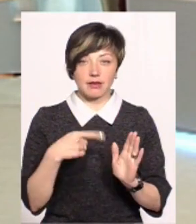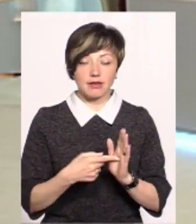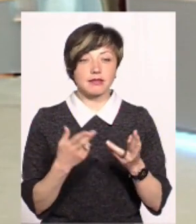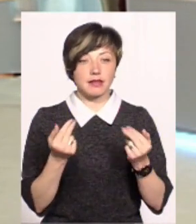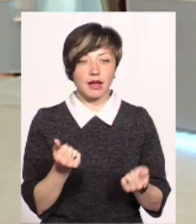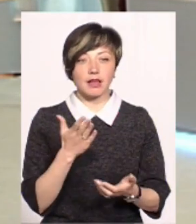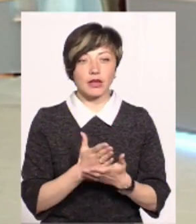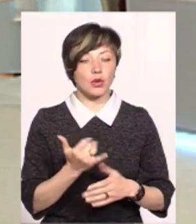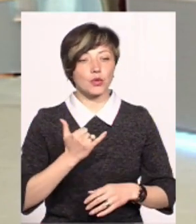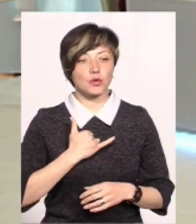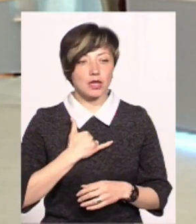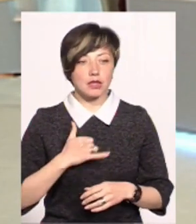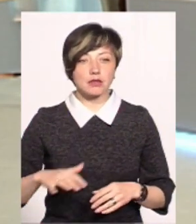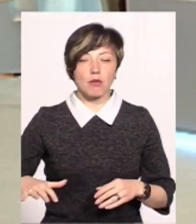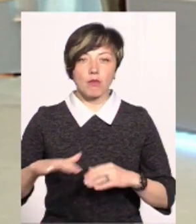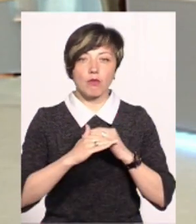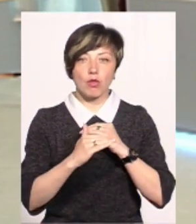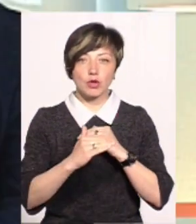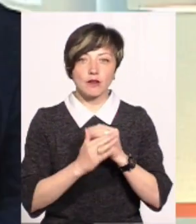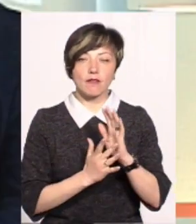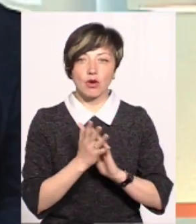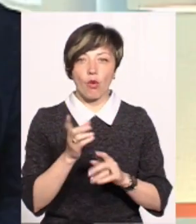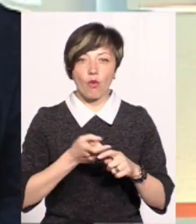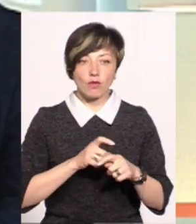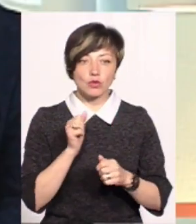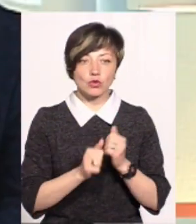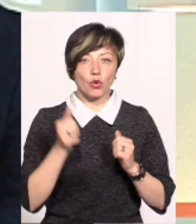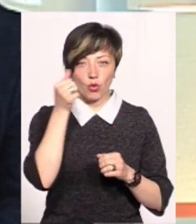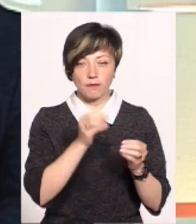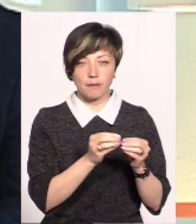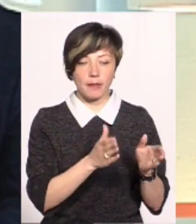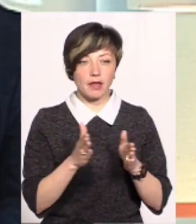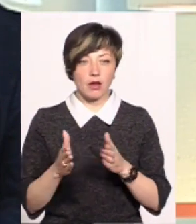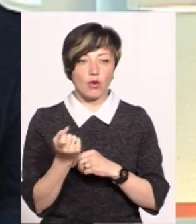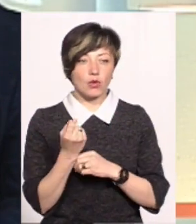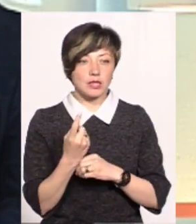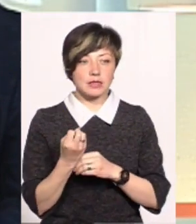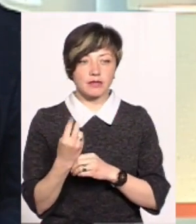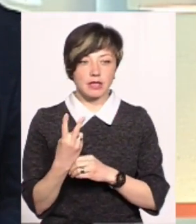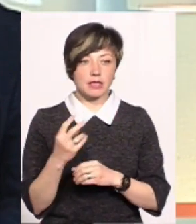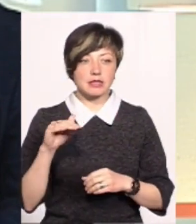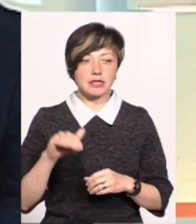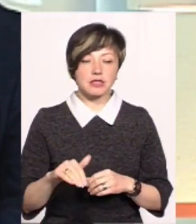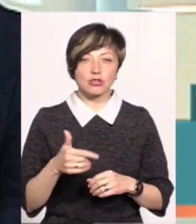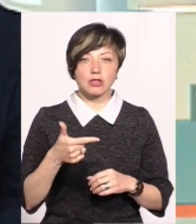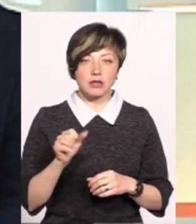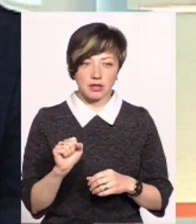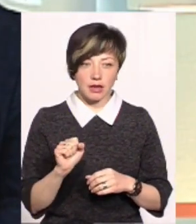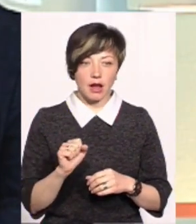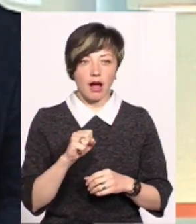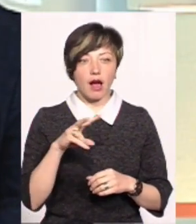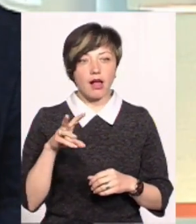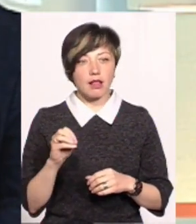В нас площа вирощування овочів з року вік стабільна, це в межах 11-12 тисяч гектарів,